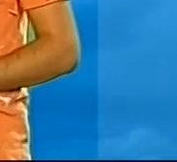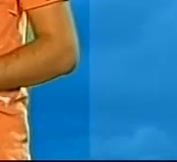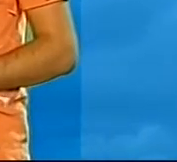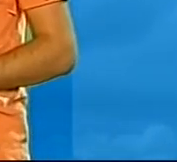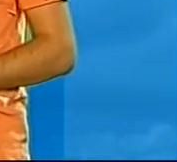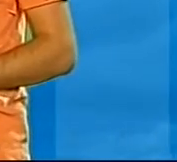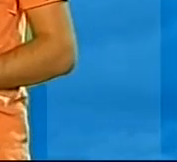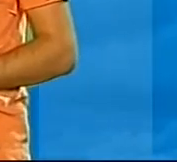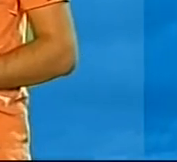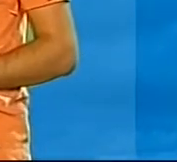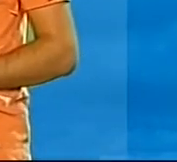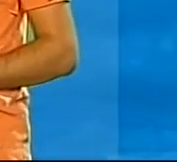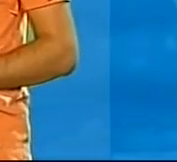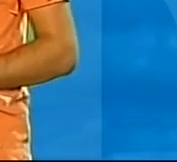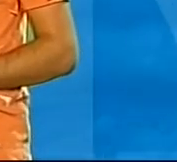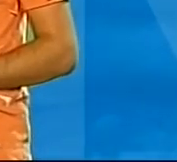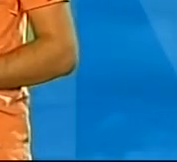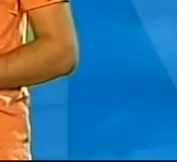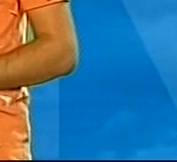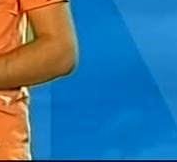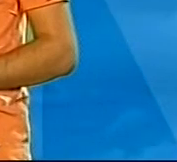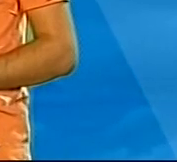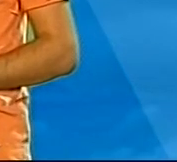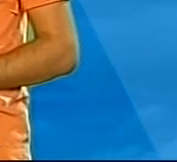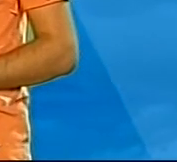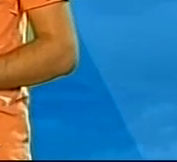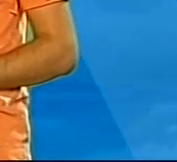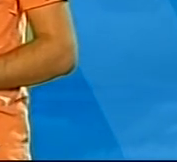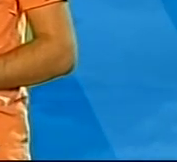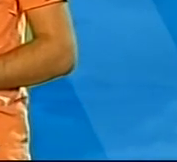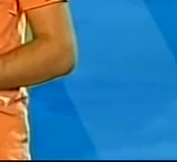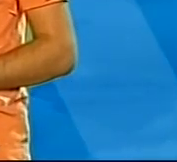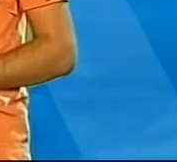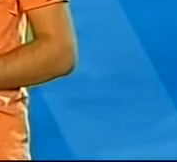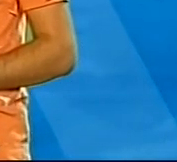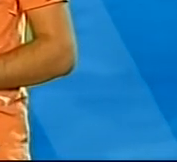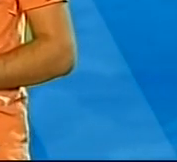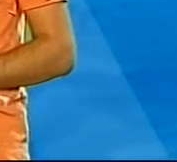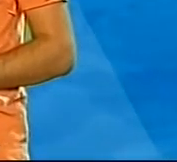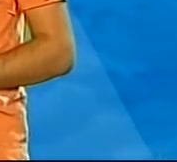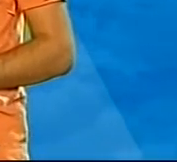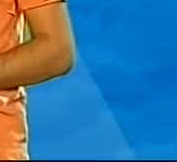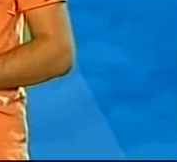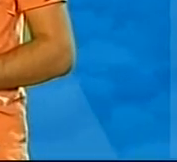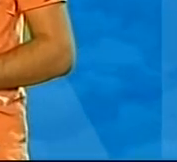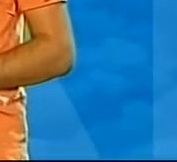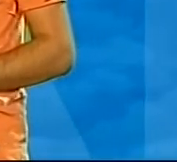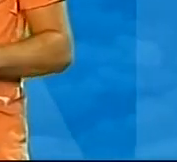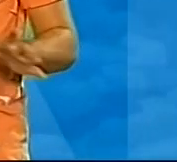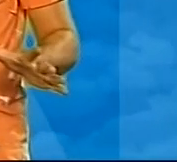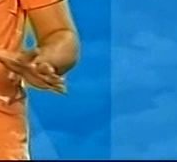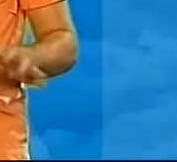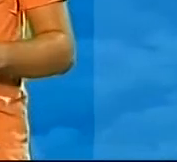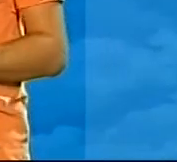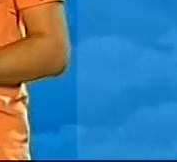синоптиків, на нас чекає мінлива хмарність. Опади не передбачаються. Вітер південно-західний 7-12 метрів за секунду.